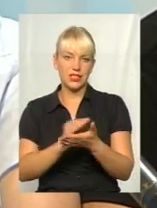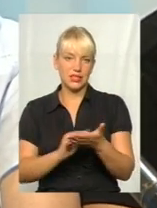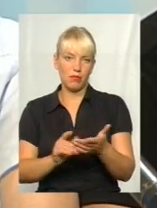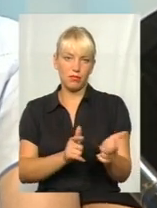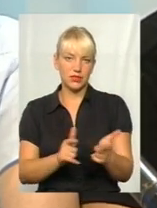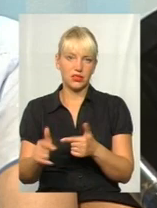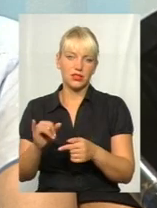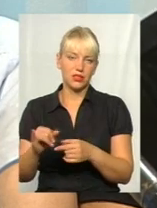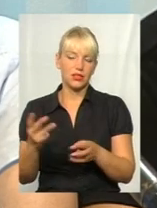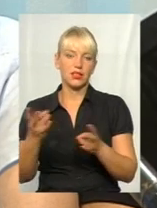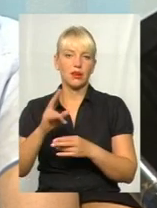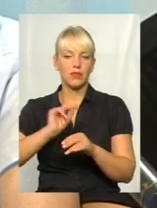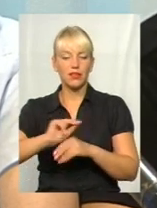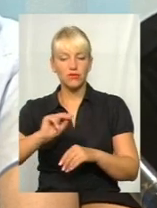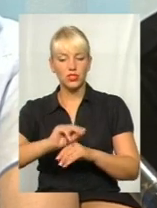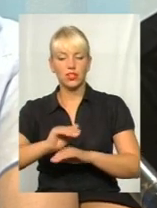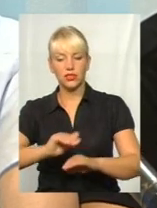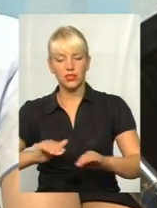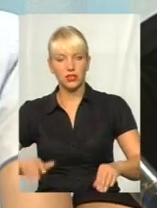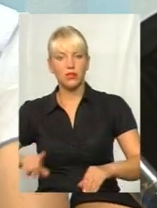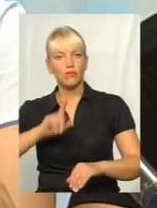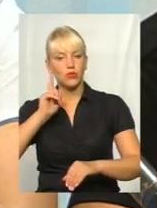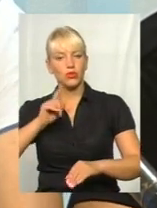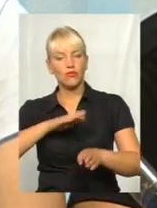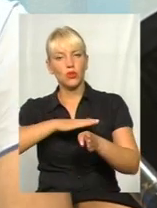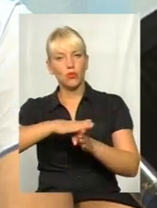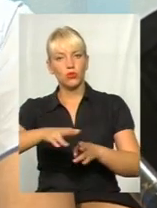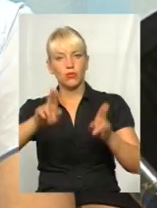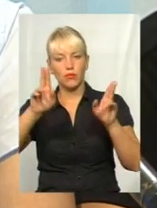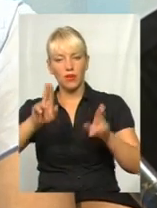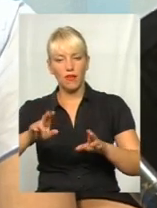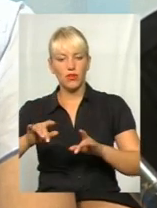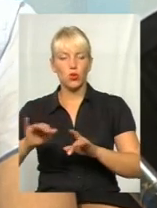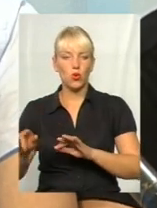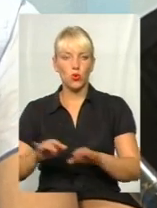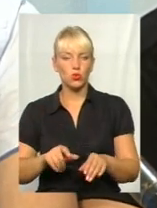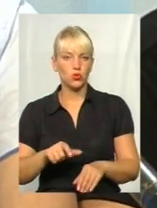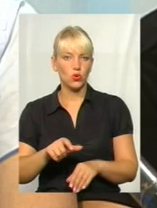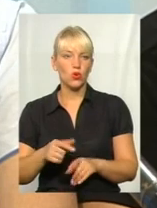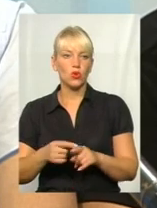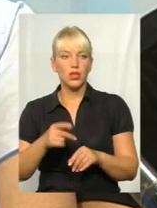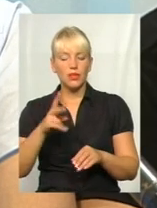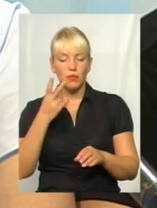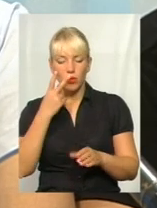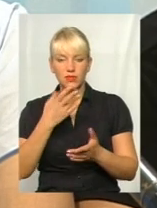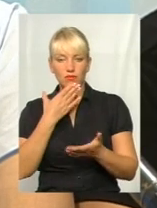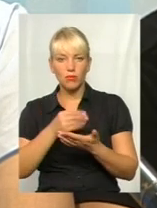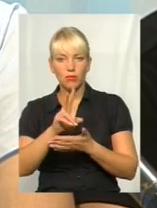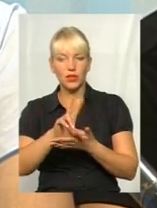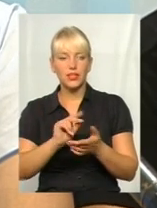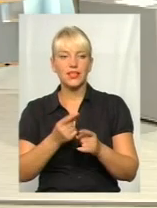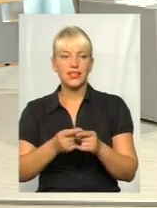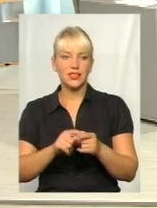необхідно навчати молоде покоління дітей дотримуватись правил дорожнього руху, оскільки ми своїм прикладом їм вже показуємо, як потрібно робити.